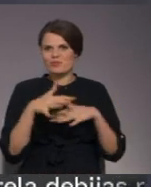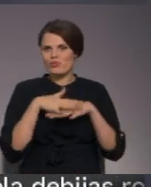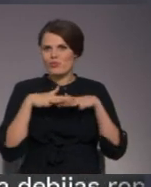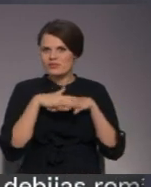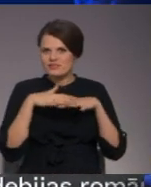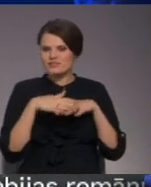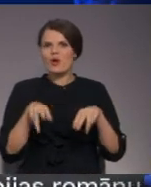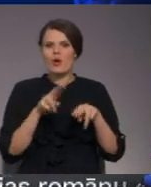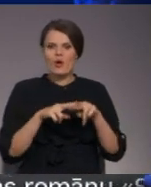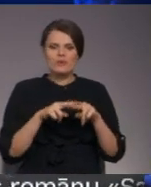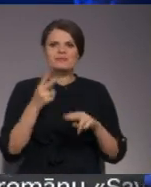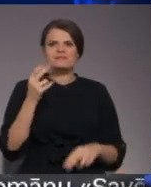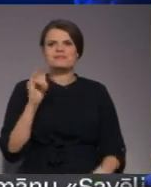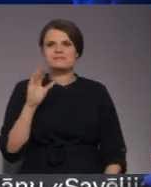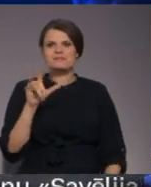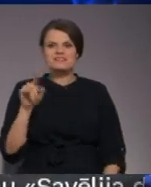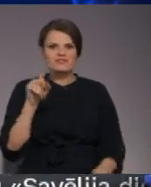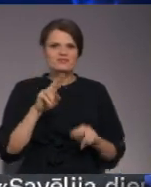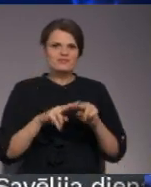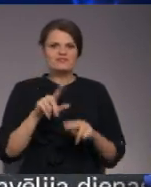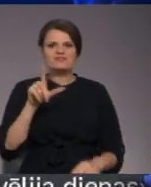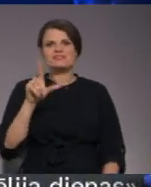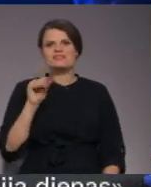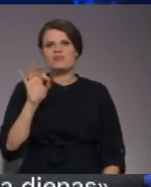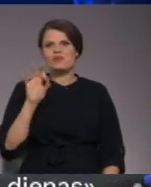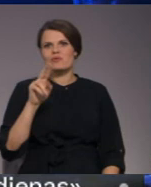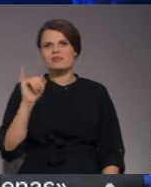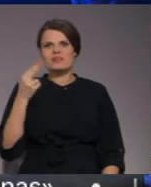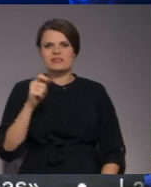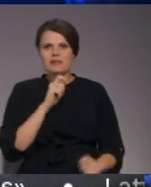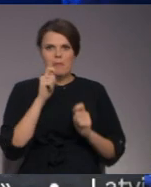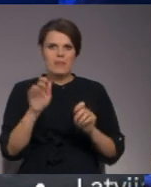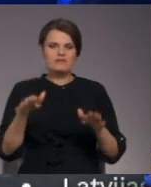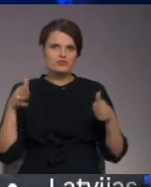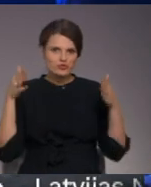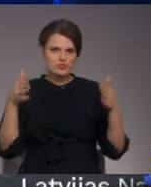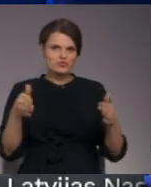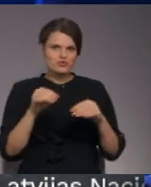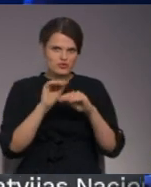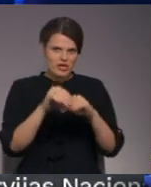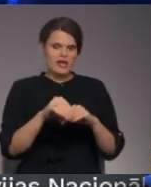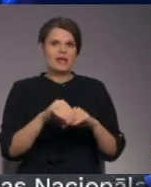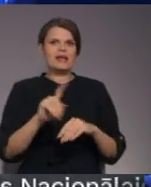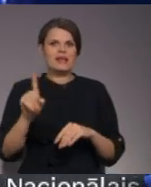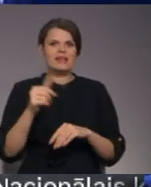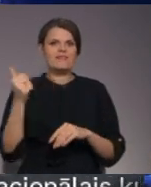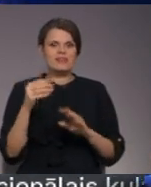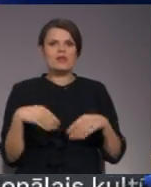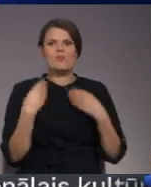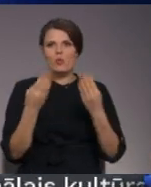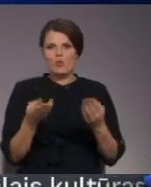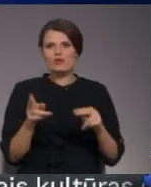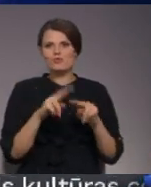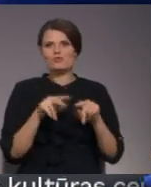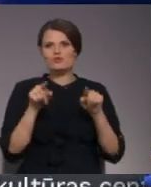Māra Čimeles un Leonīda Lents balvas par mūžu ieguldījumu tiek viņiem nodotas, un